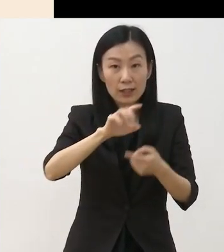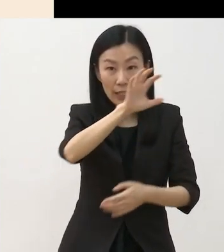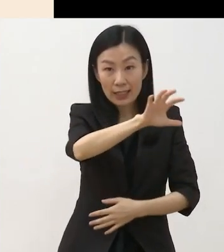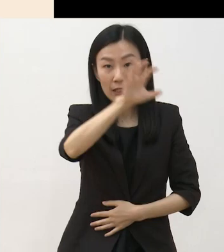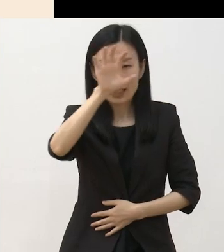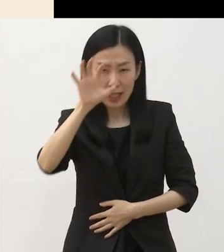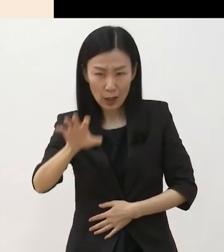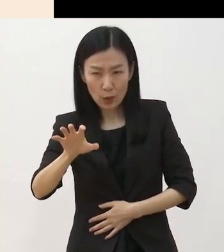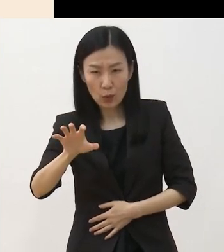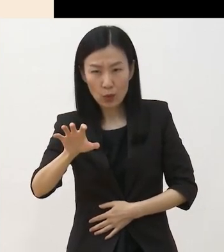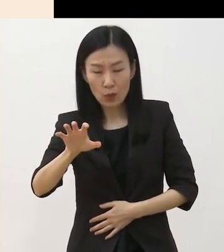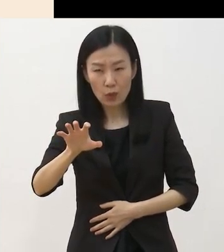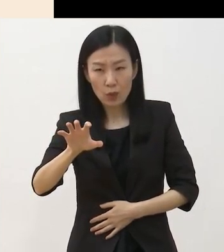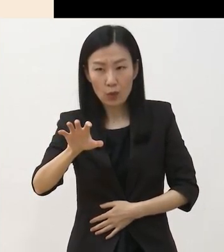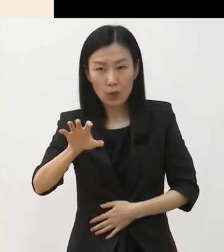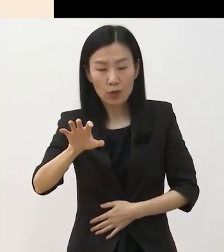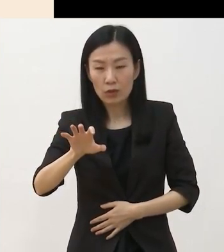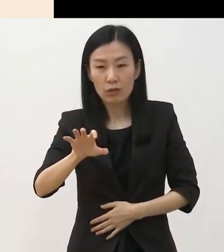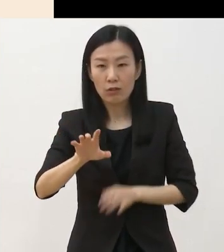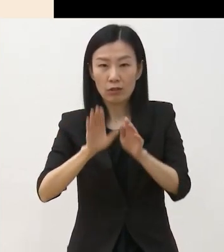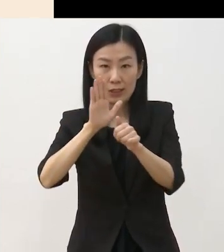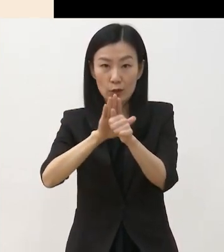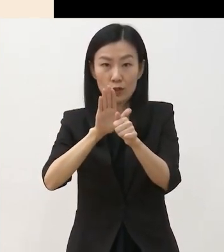일부 차용은 지원하지 않습니다